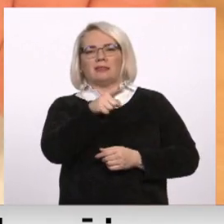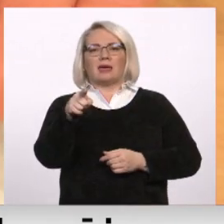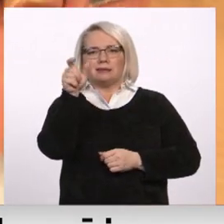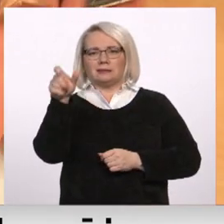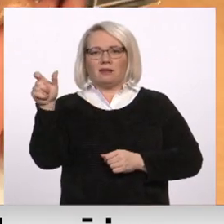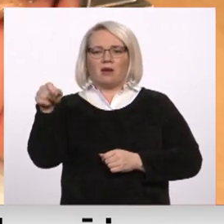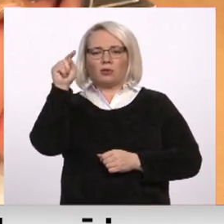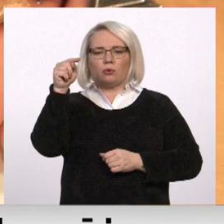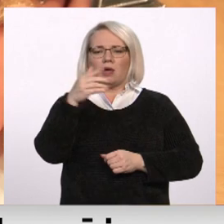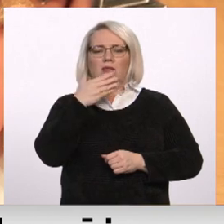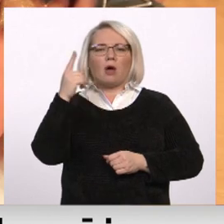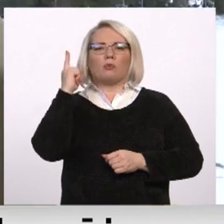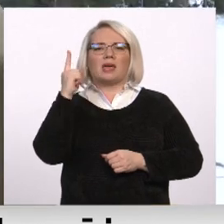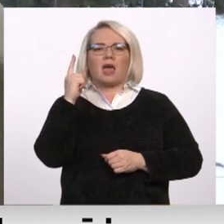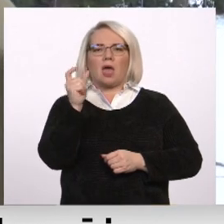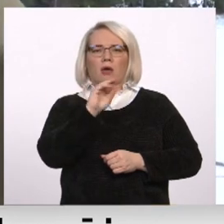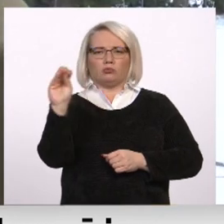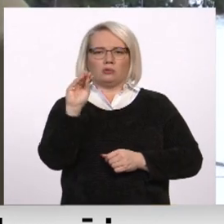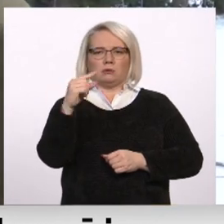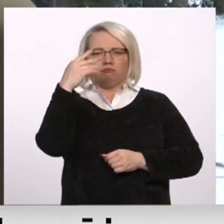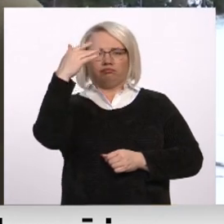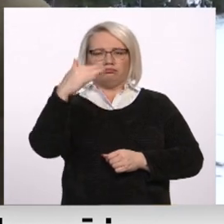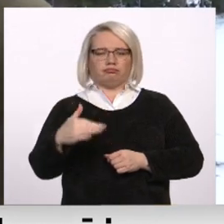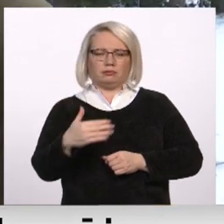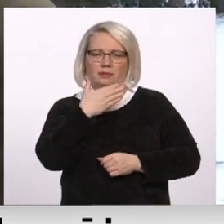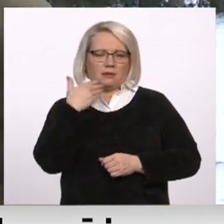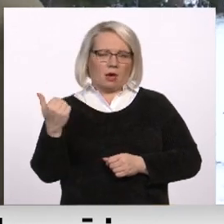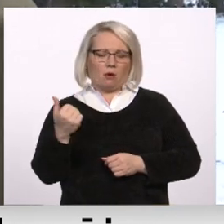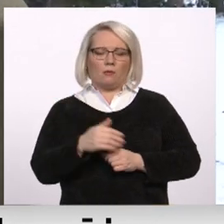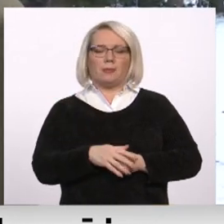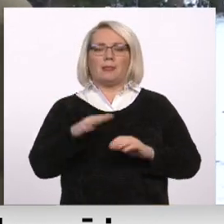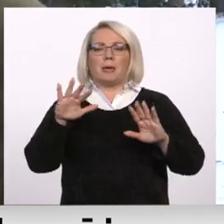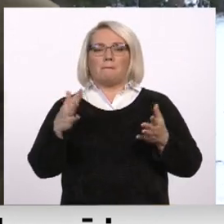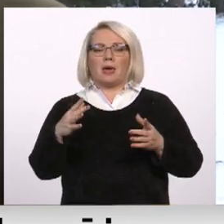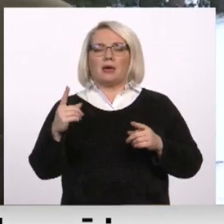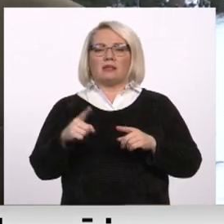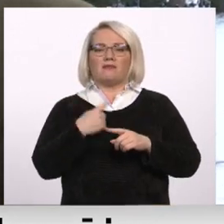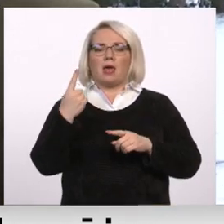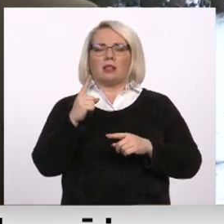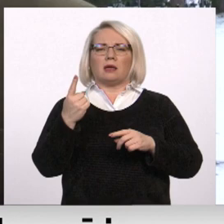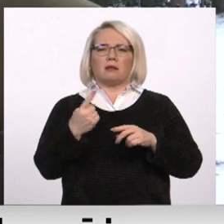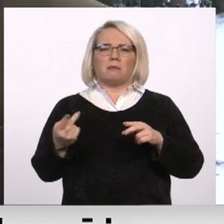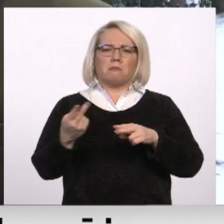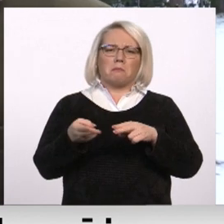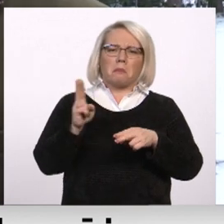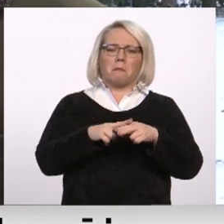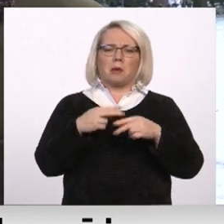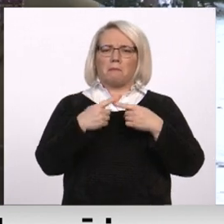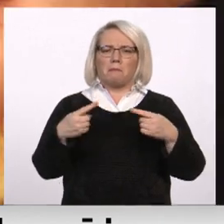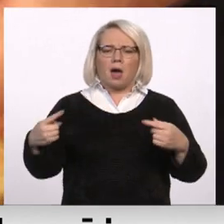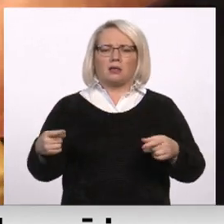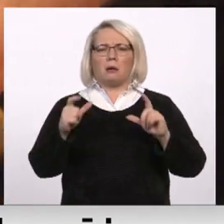tur, tie nav tikai būrti. Un vēl nāk klāt arī papildus materiāls, dažādas pavēstas par